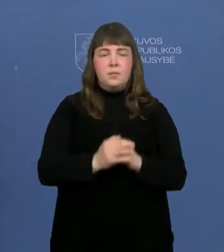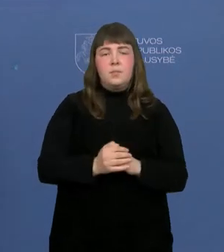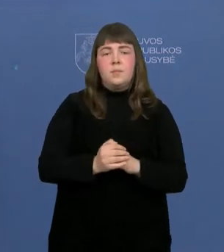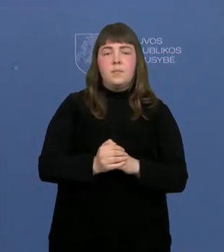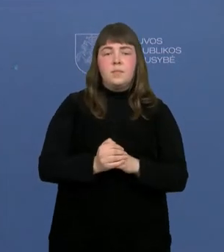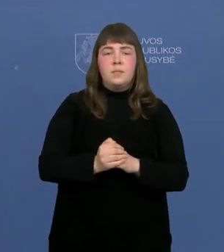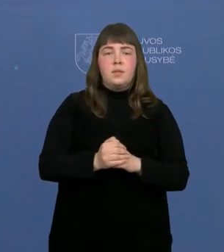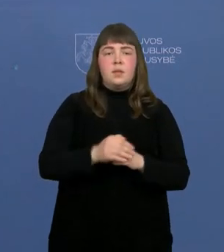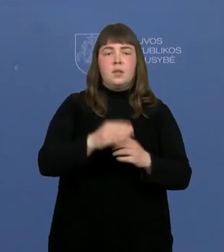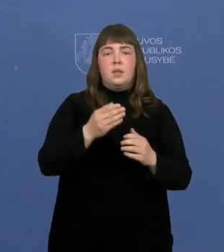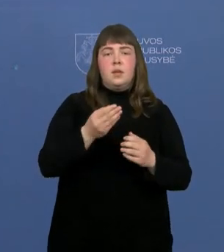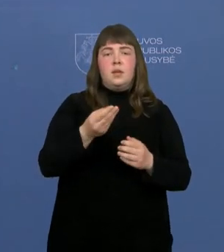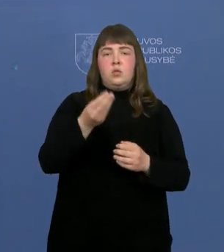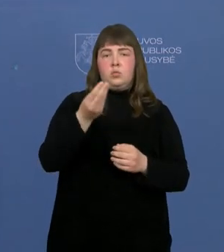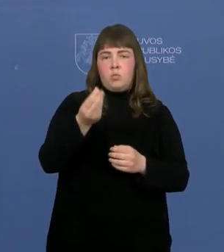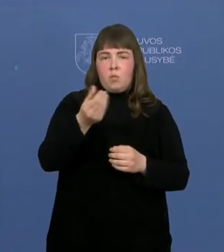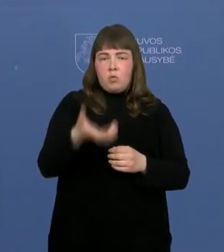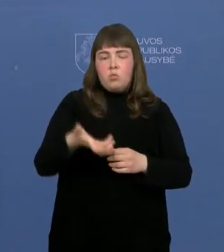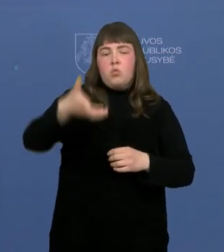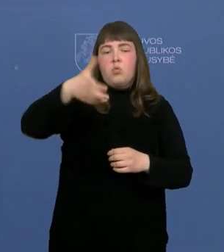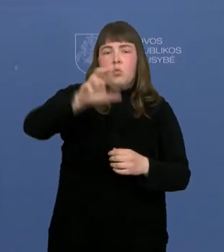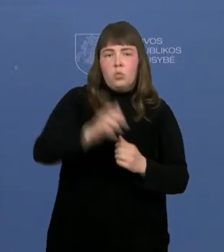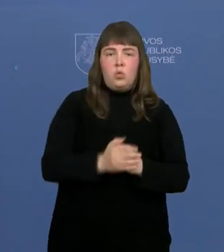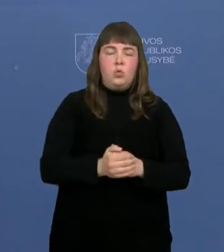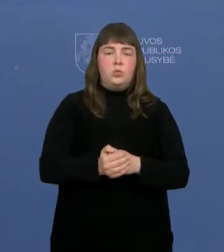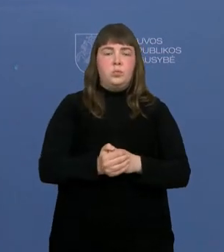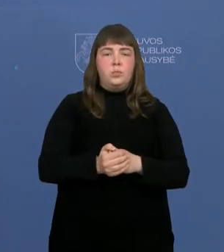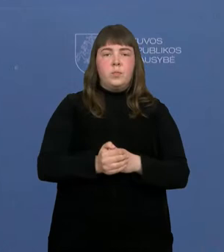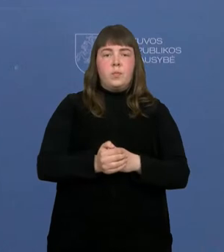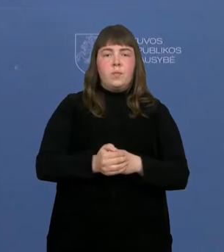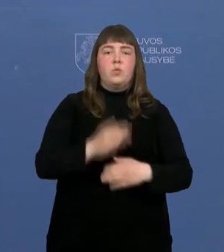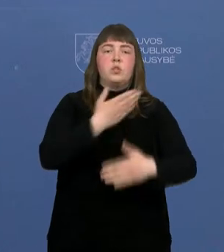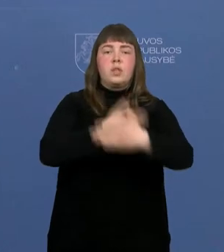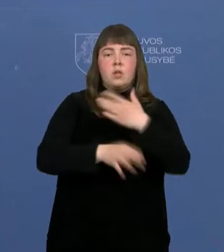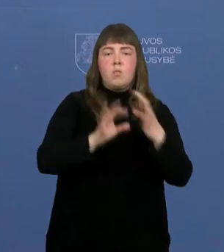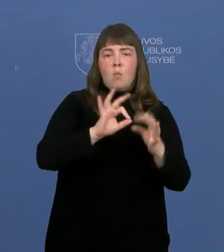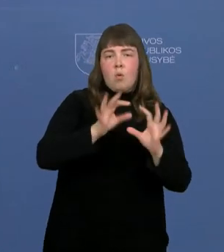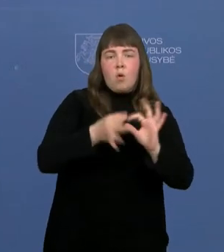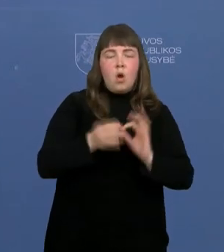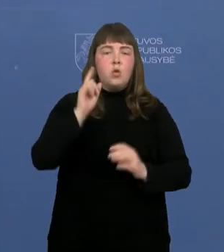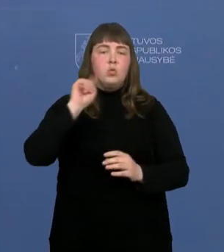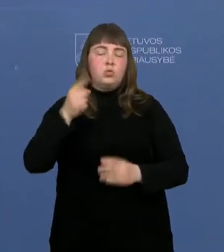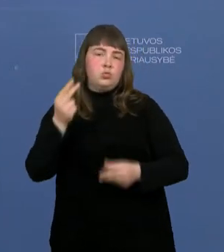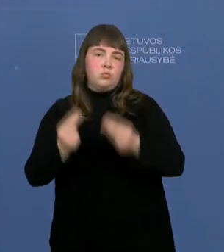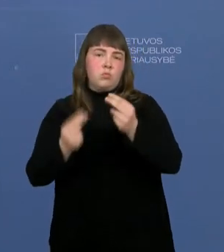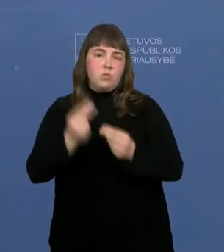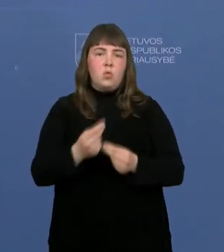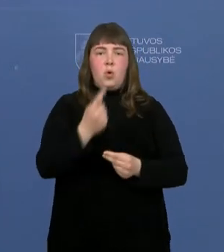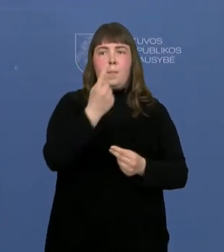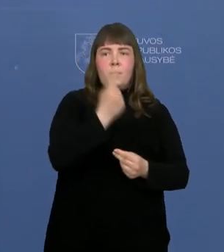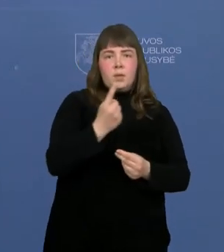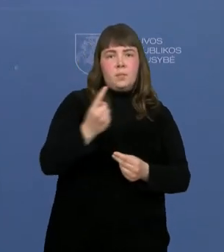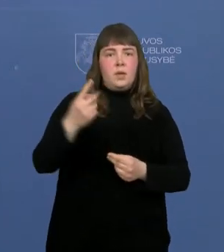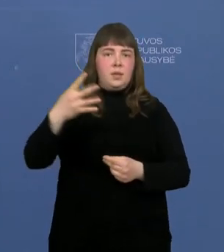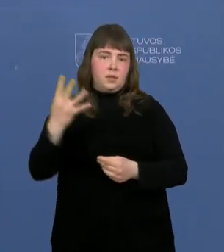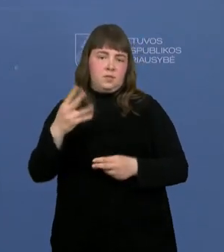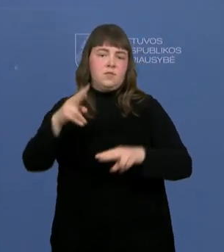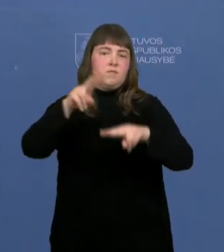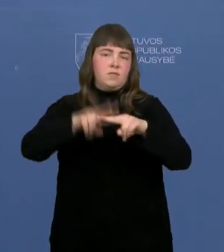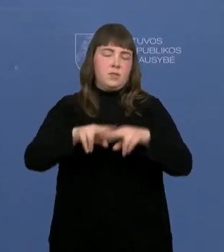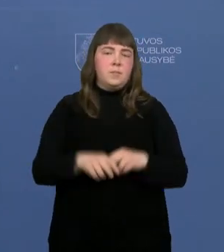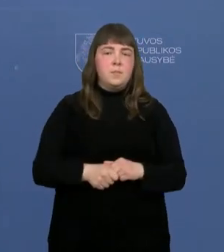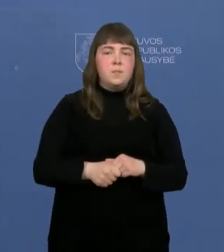tų stipendijų didžius už parolimpinių ir kurčiųjų žaidinių pirma ir ketvirtą vietas. Na, projektu teikiami